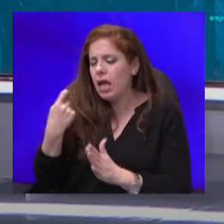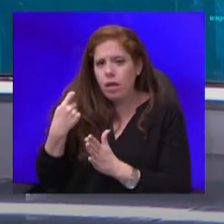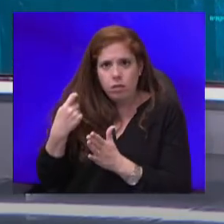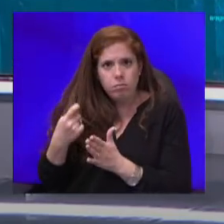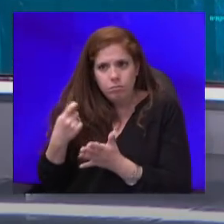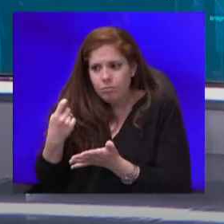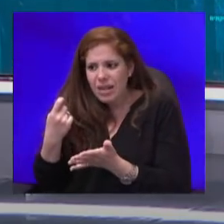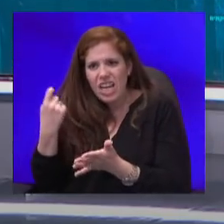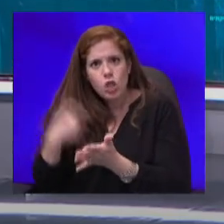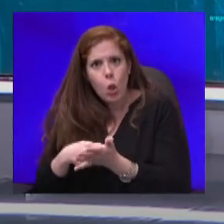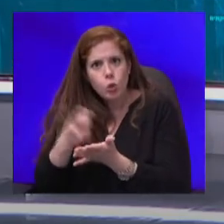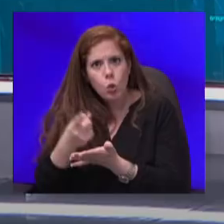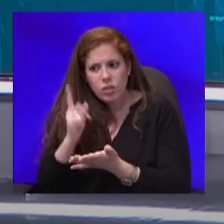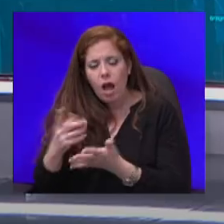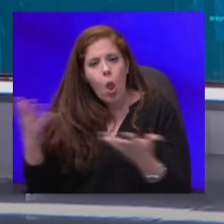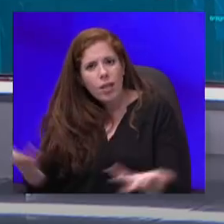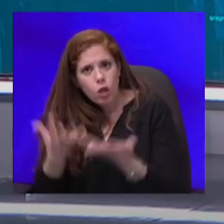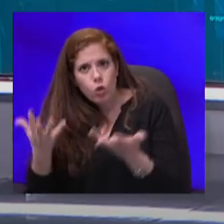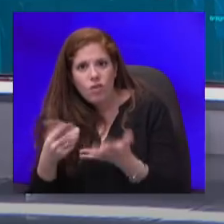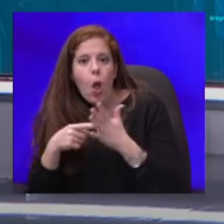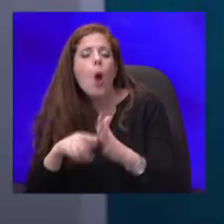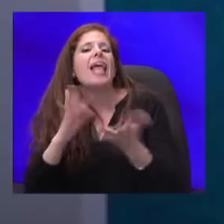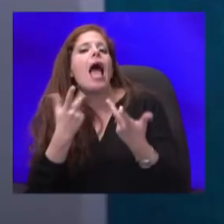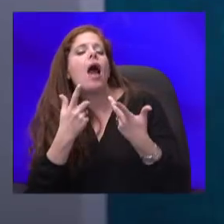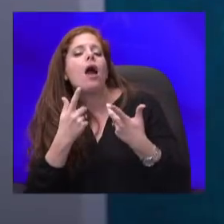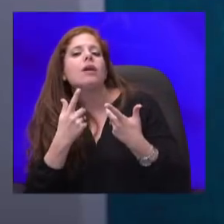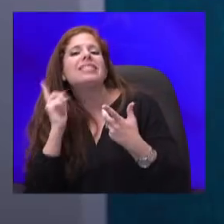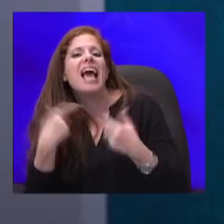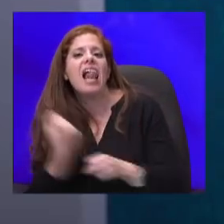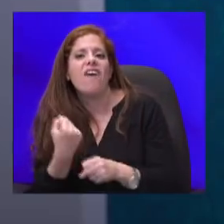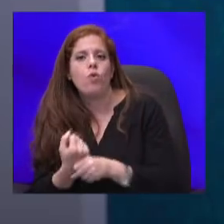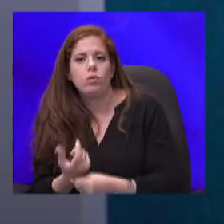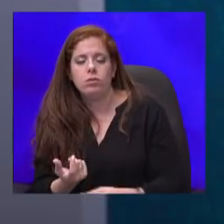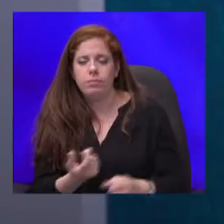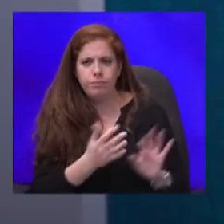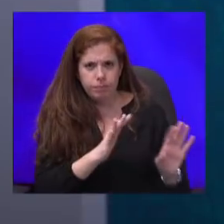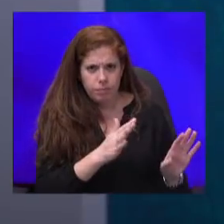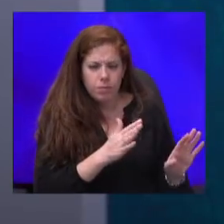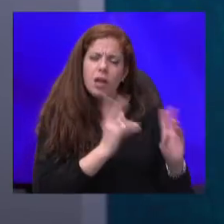לאחרים איך צריך לעבוד. תגיד, אני רוצה לתרגם את מה שאתה אומר, יכולת שהבעיה היא בעיית מנהיגות?